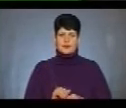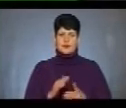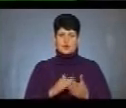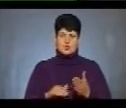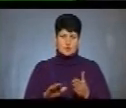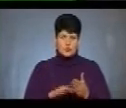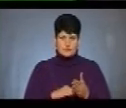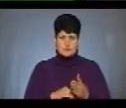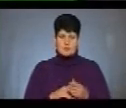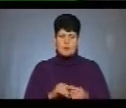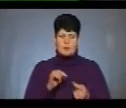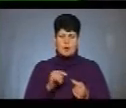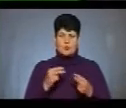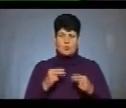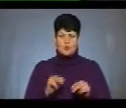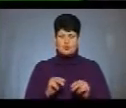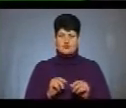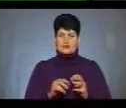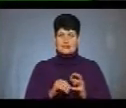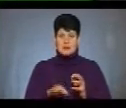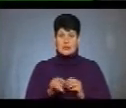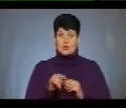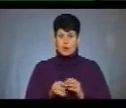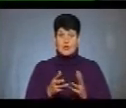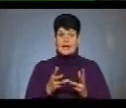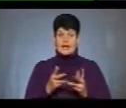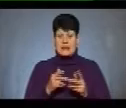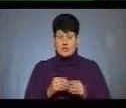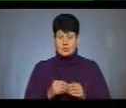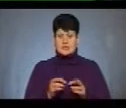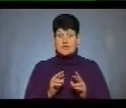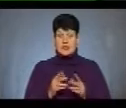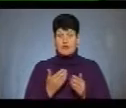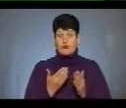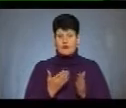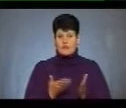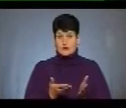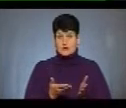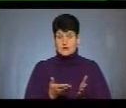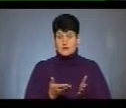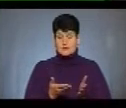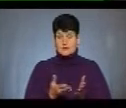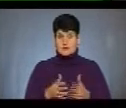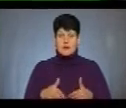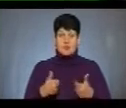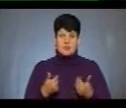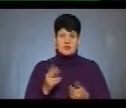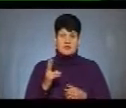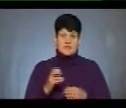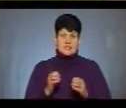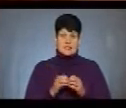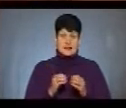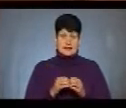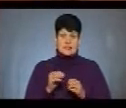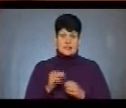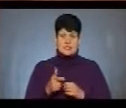проти продажу землі в такій кількості, як вони його запропонували – 210 тисяч